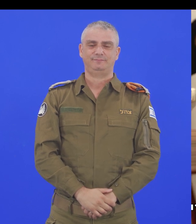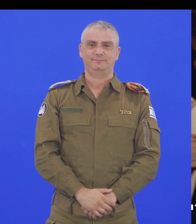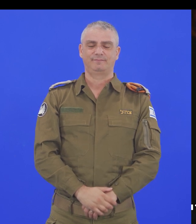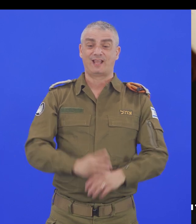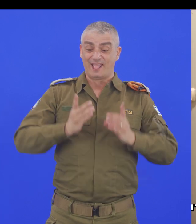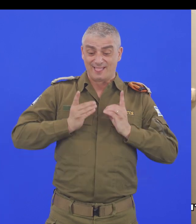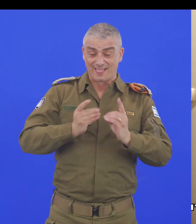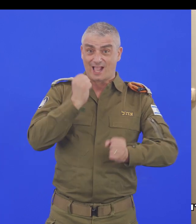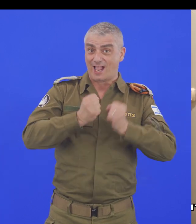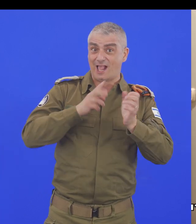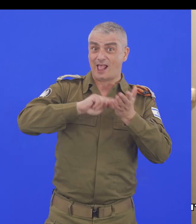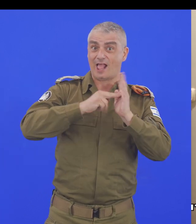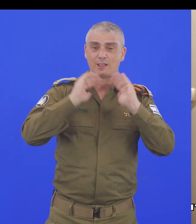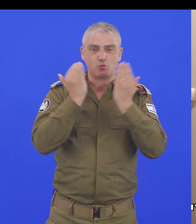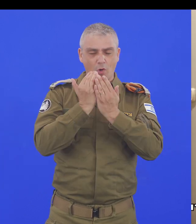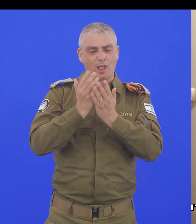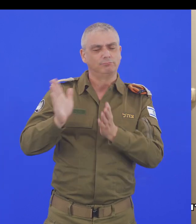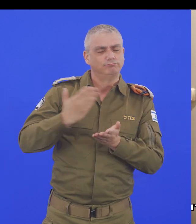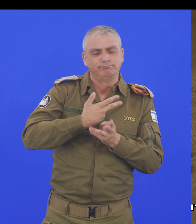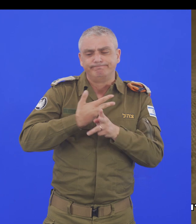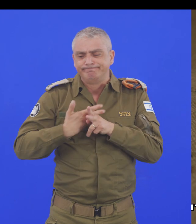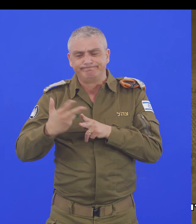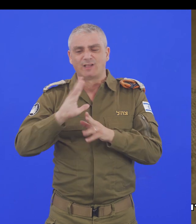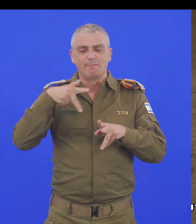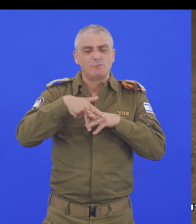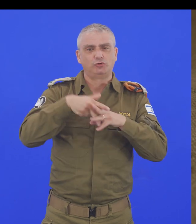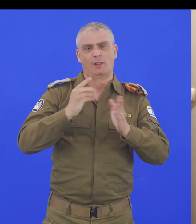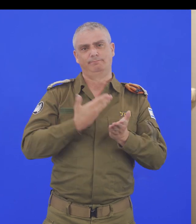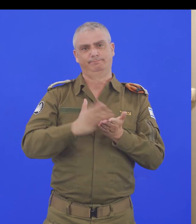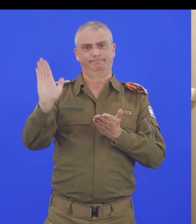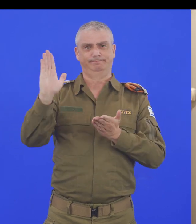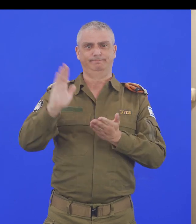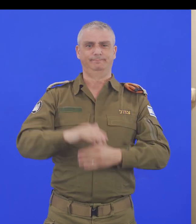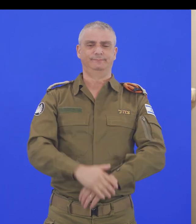פנו את הדרך למרחב המוגן והסירו כל מכשון אפשרי.